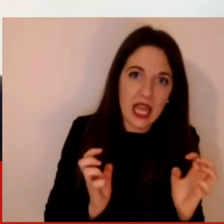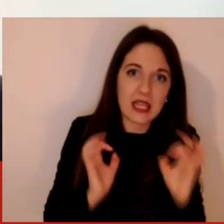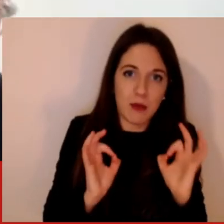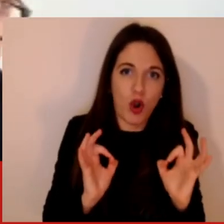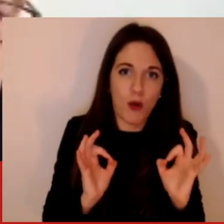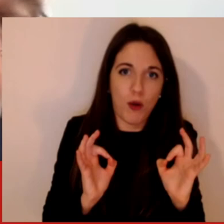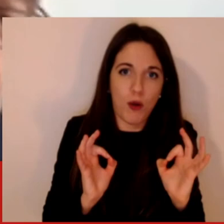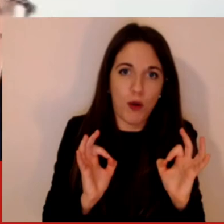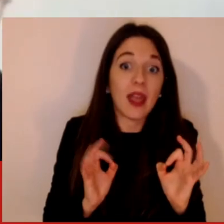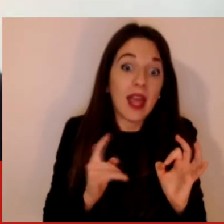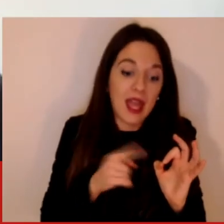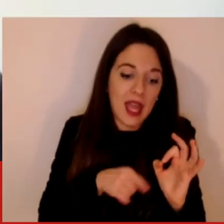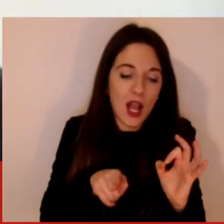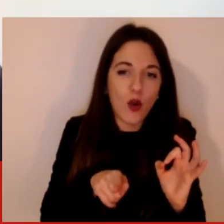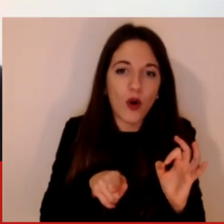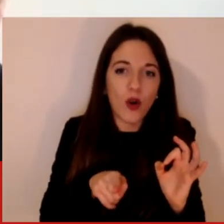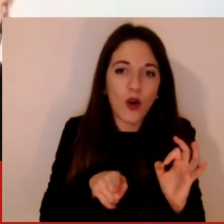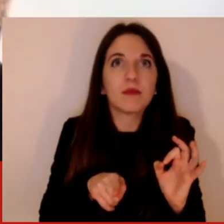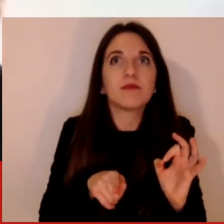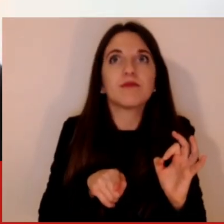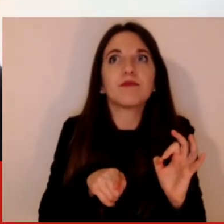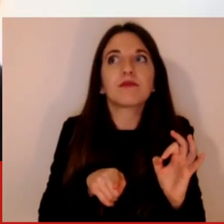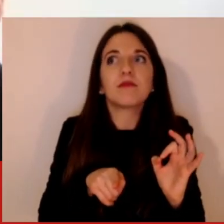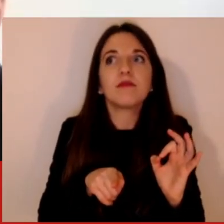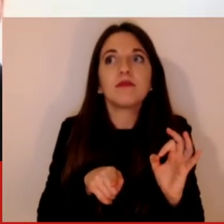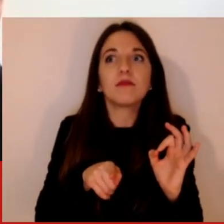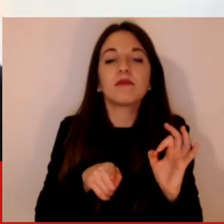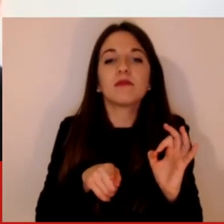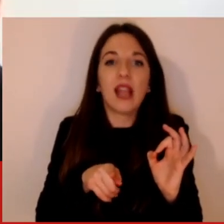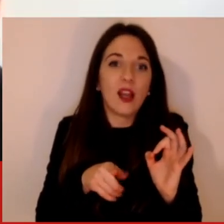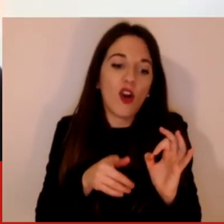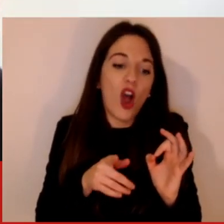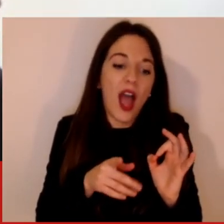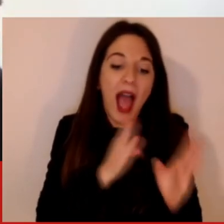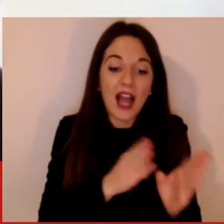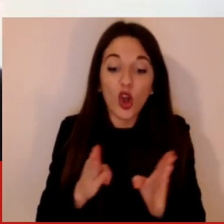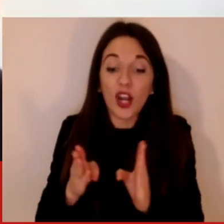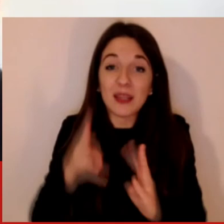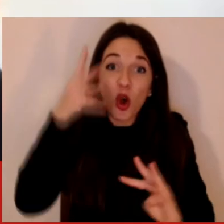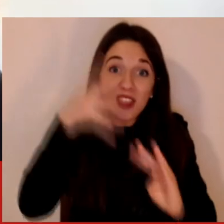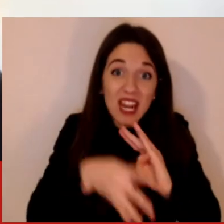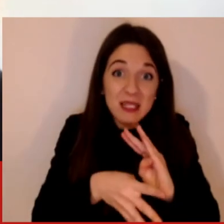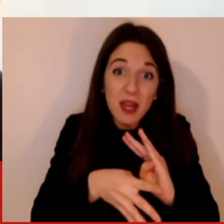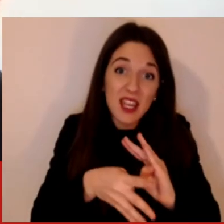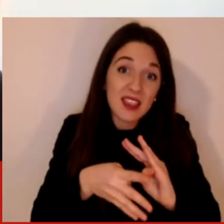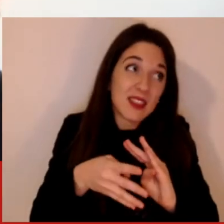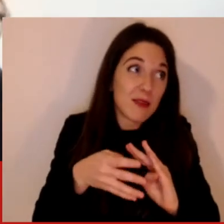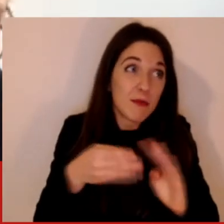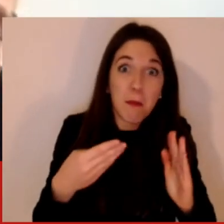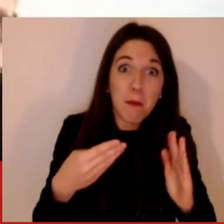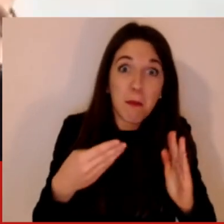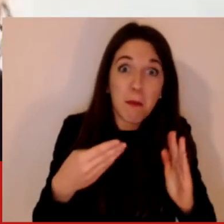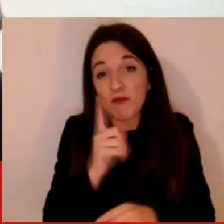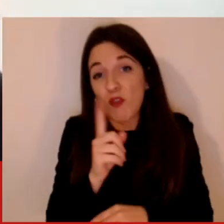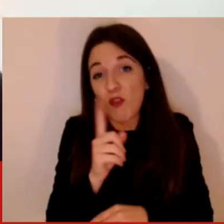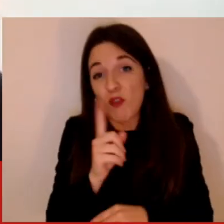profit, dove l'algoritmo ovviamente non vuole essere aperto perché ha poi dei diritti di proprietà. Ci sono